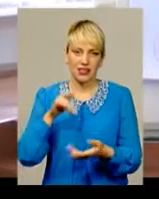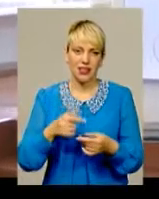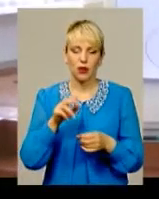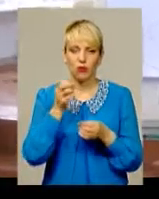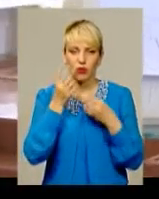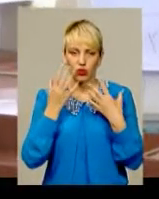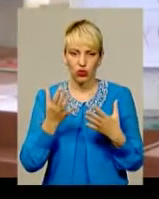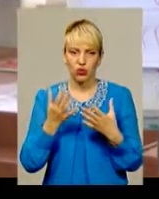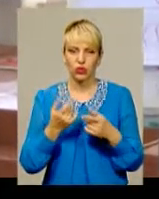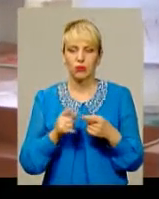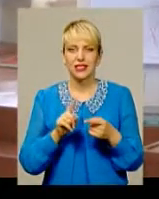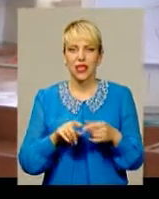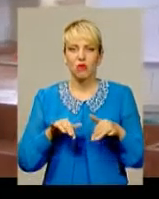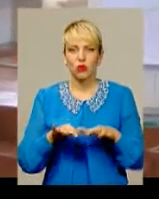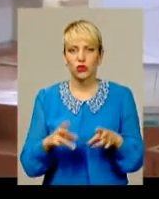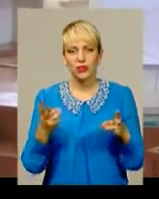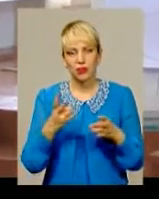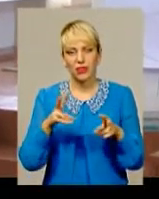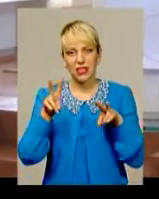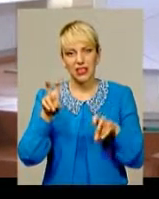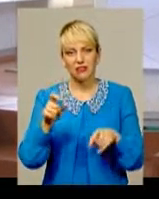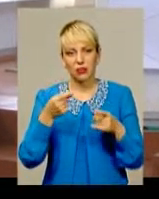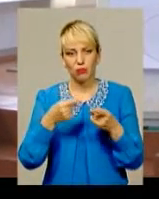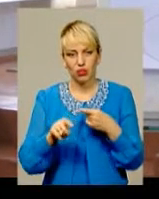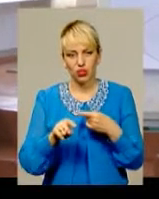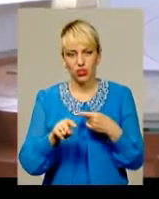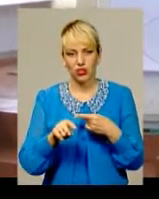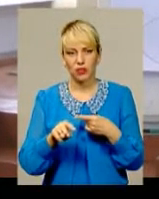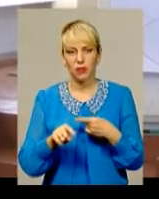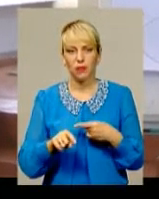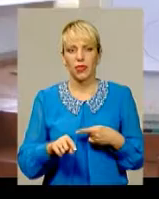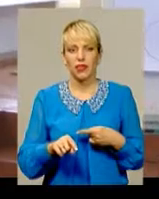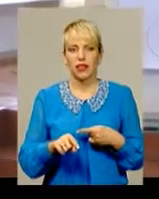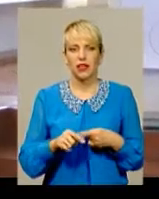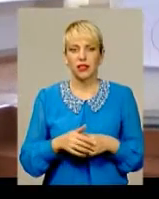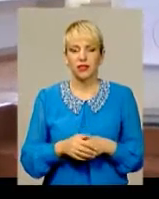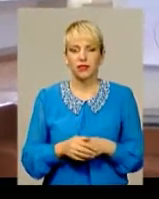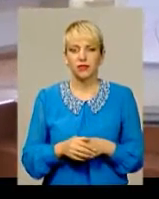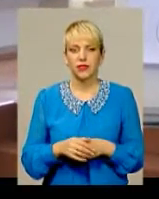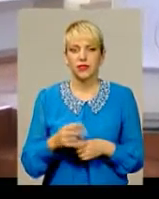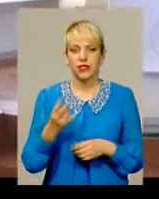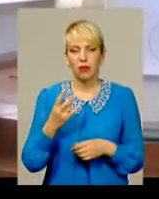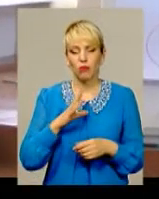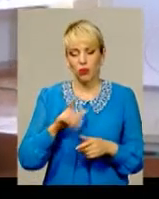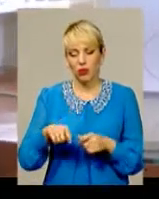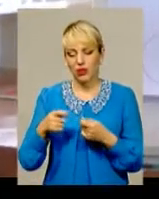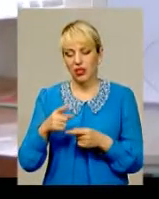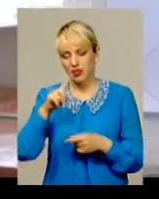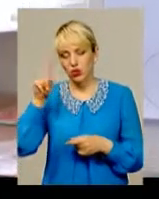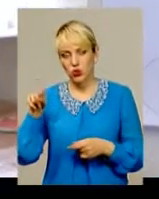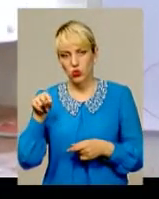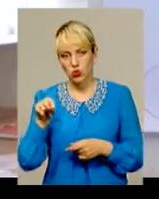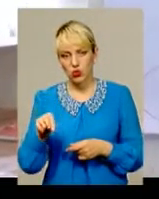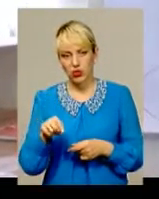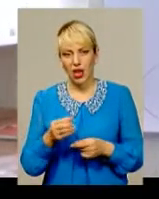процес не буде називатися трошки інакше. 100% влади треба передати сюди, а потім частинку вернути